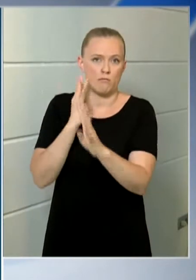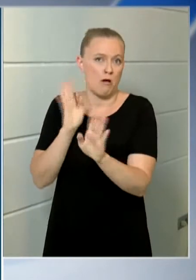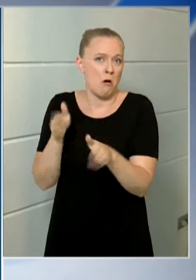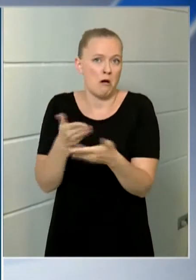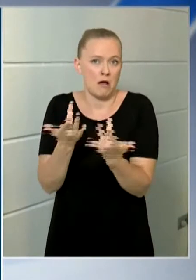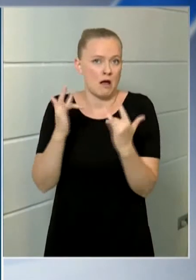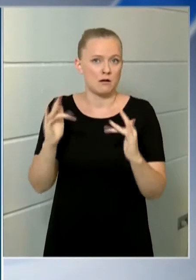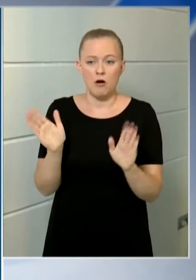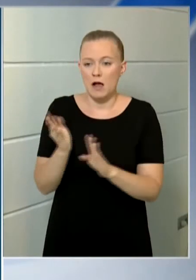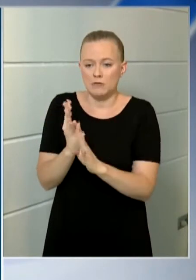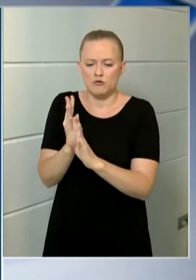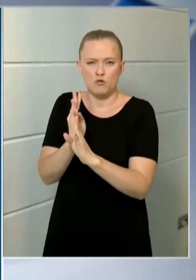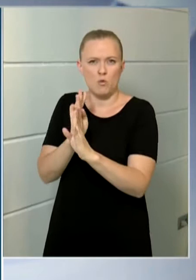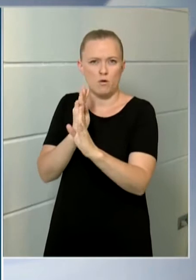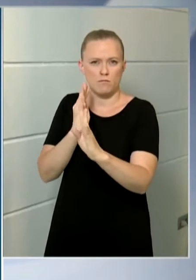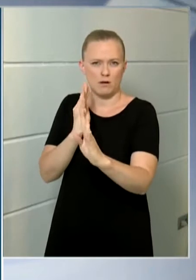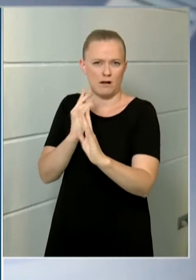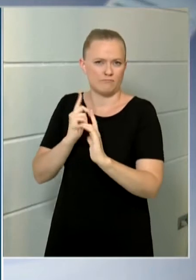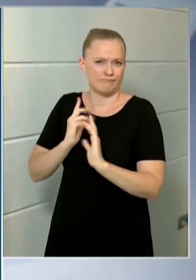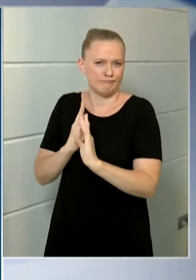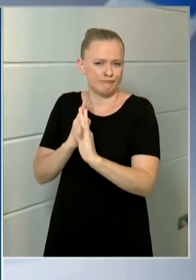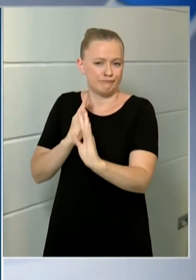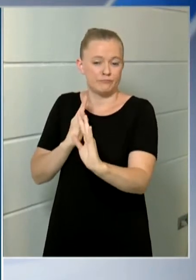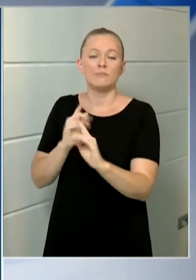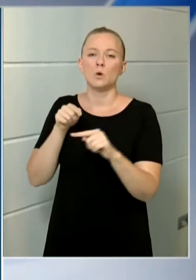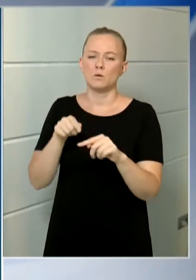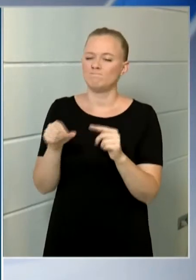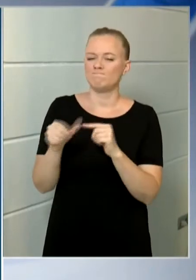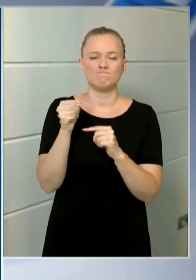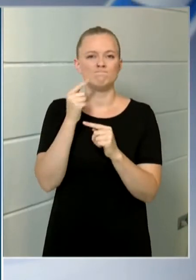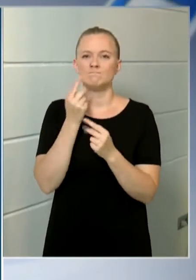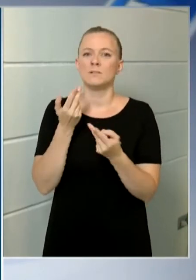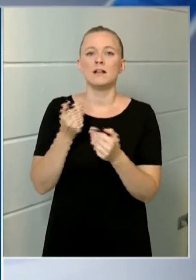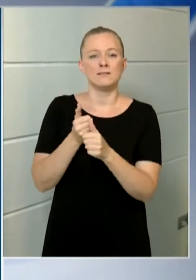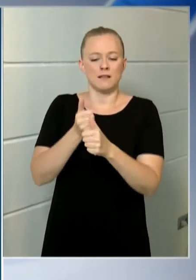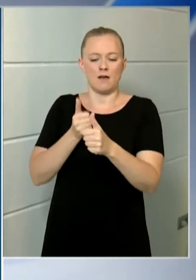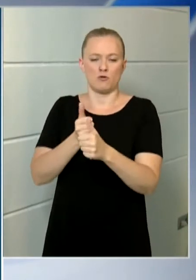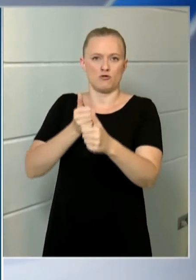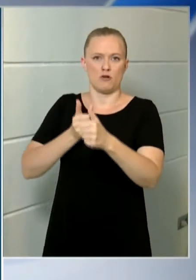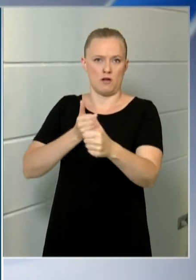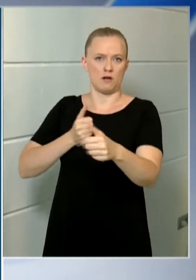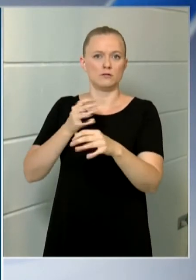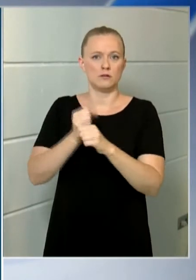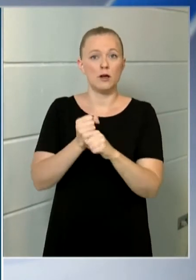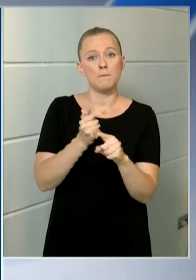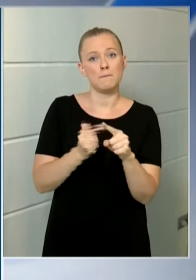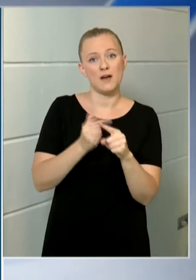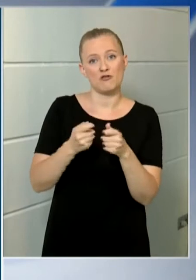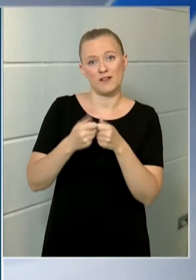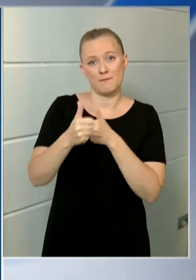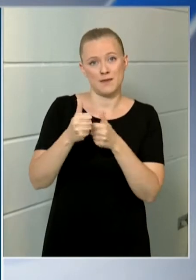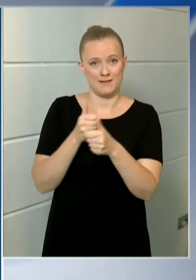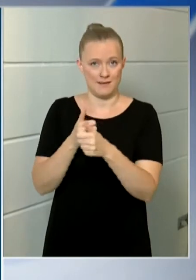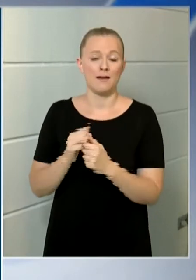bárhol sorban állunk. Elsősorban a távolságtartásra hívjuk fel a figyelmet másfél méterre,